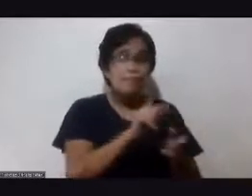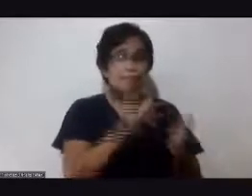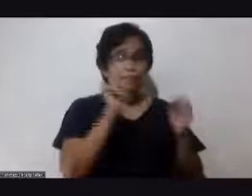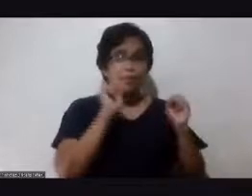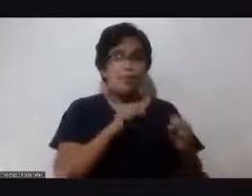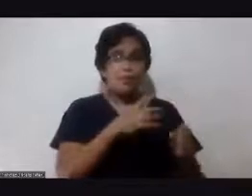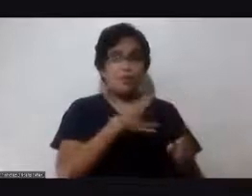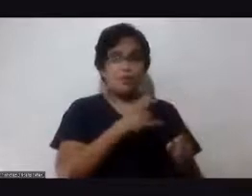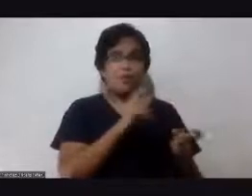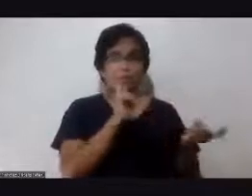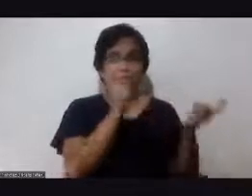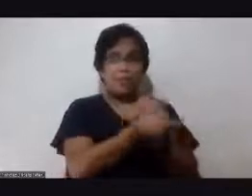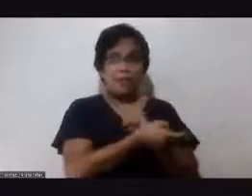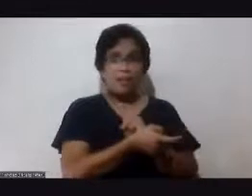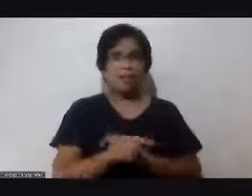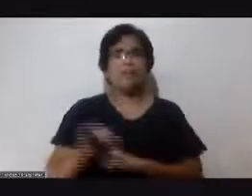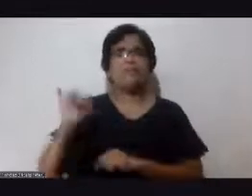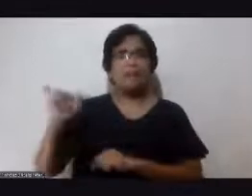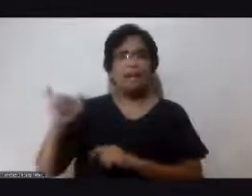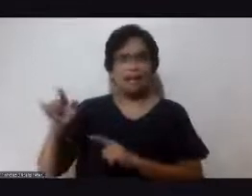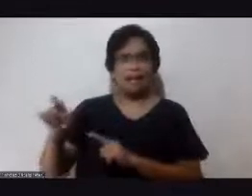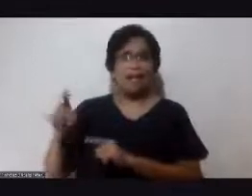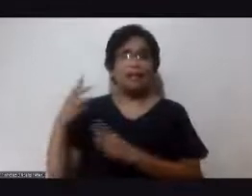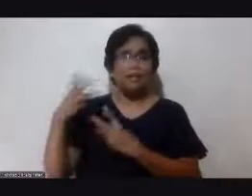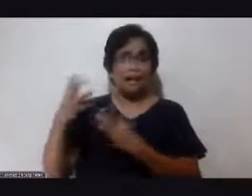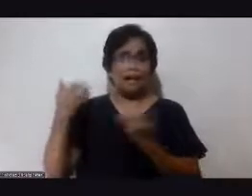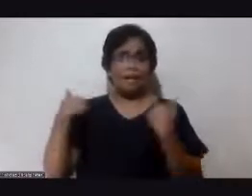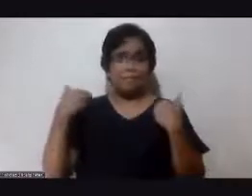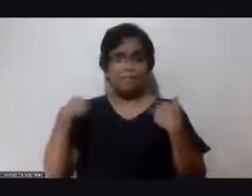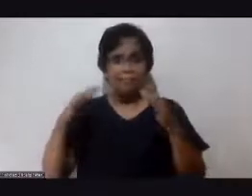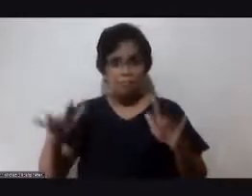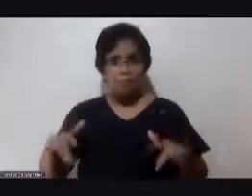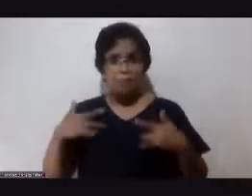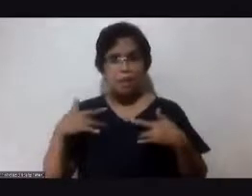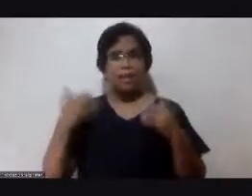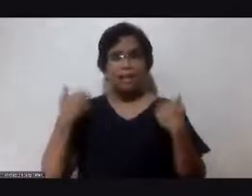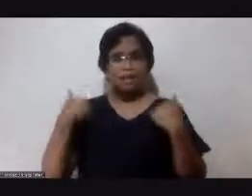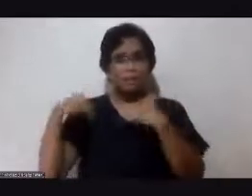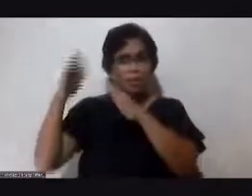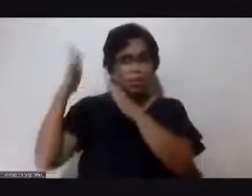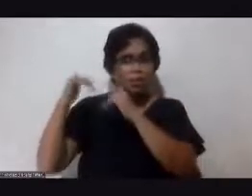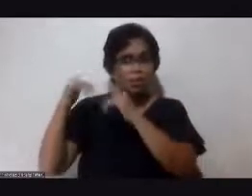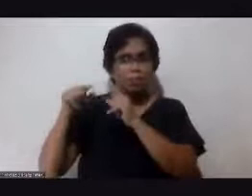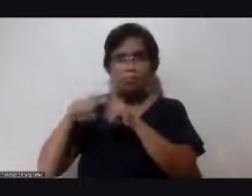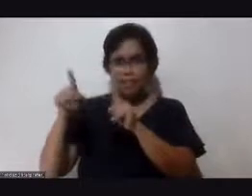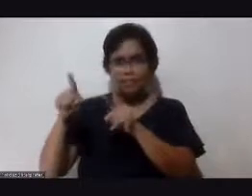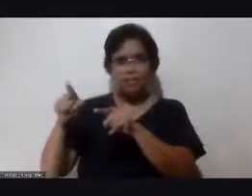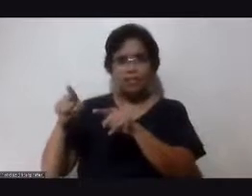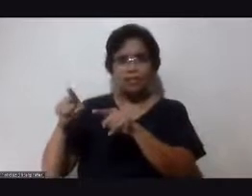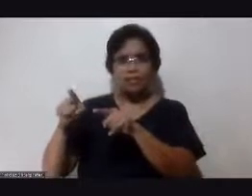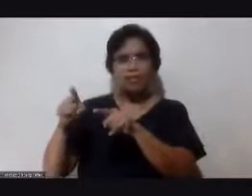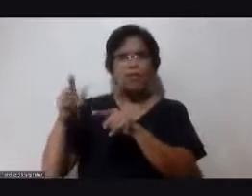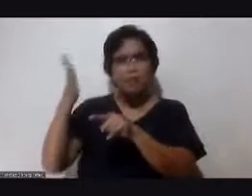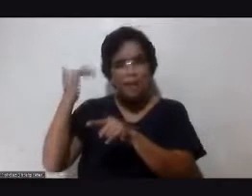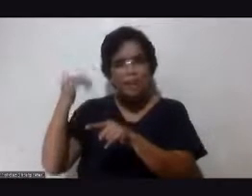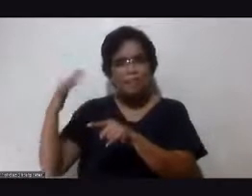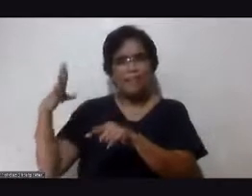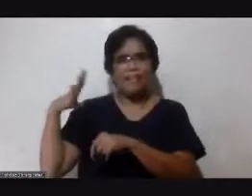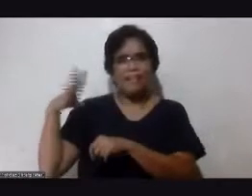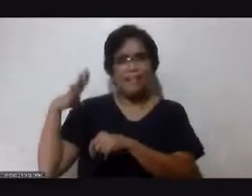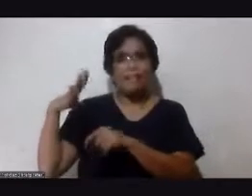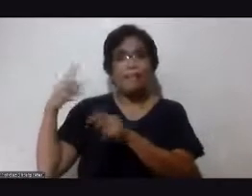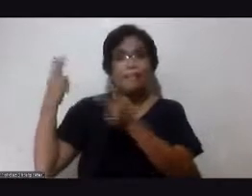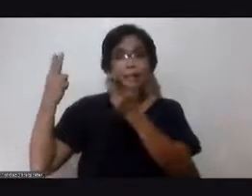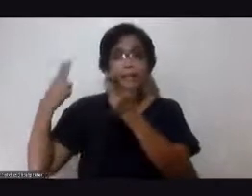pag-asa pa diba habang may buhay may pag-asa pero ang punto ko lang bakit mo hihintayin may mangyari yes